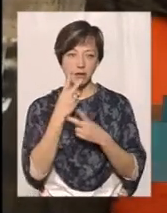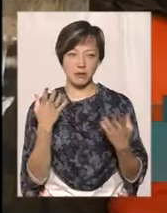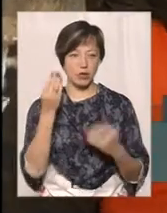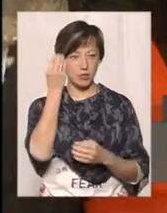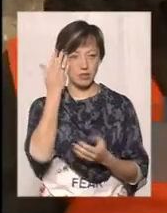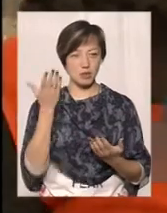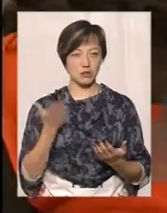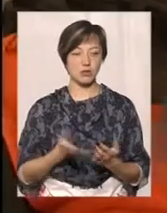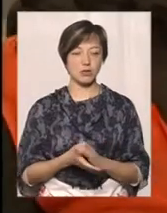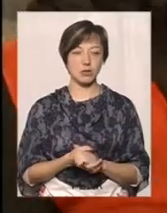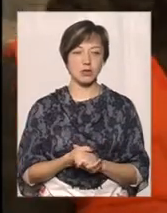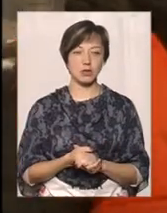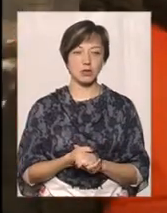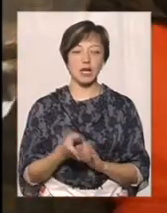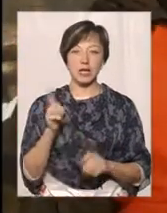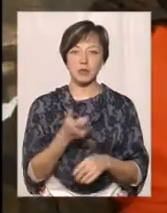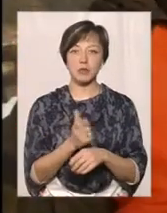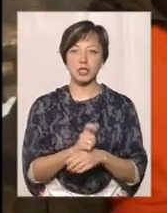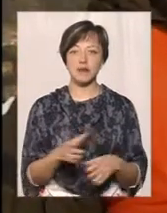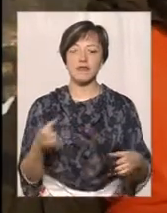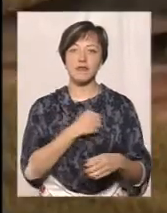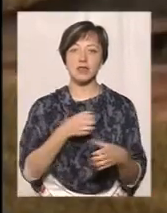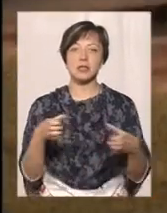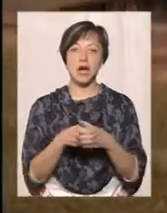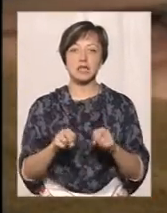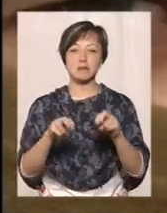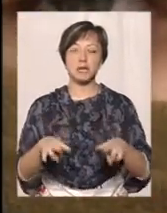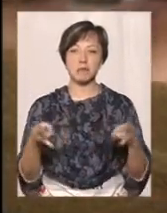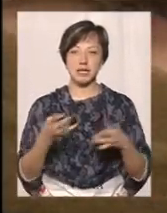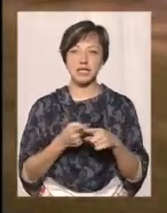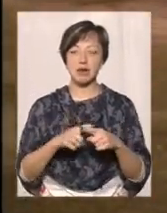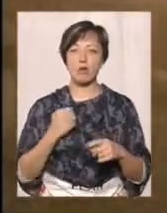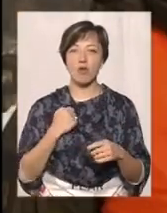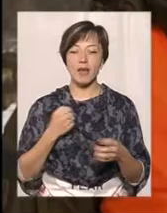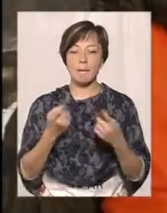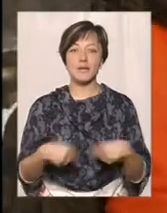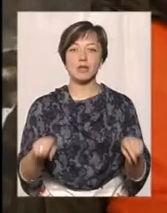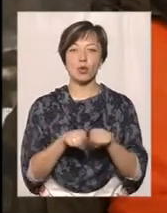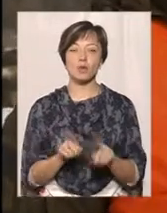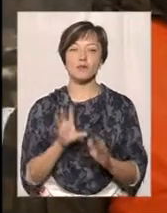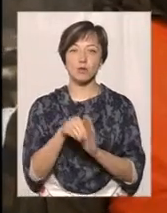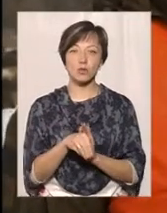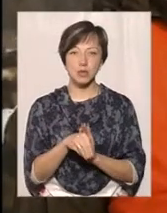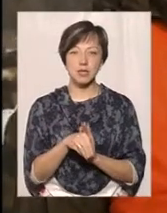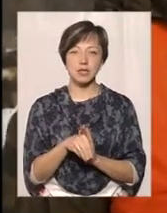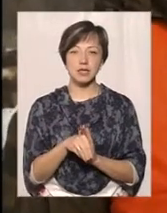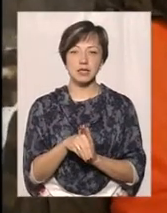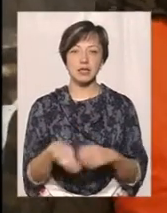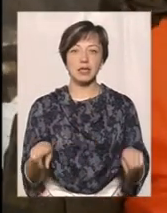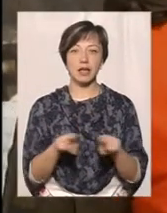сенсу, тим бачу в військах спеціального призначення. Це є бойовий підрозділ, який носить такий